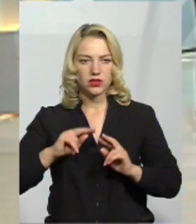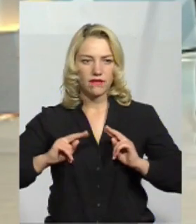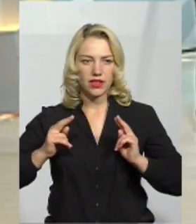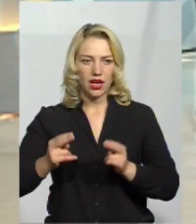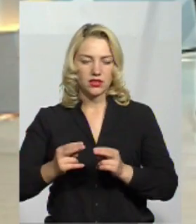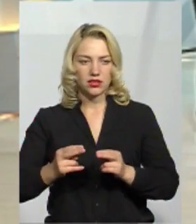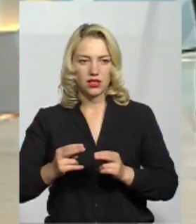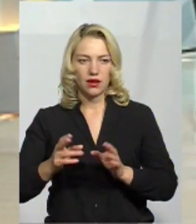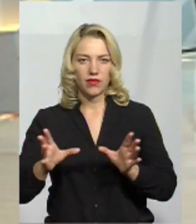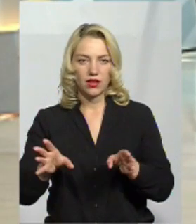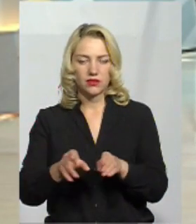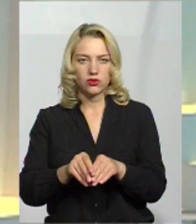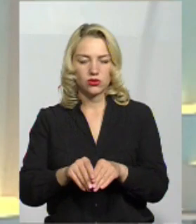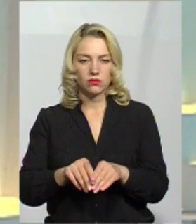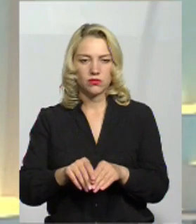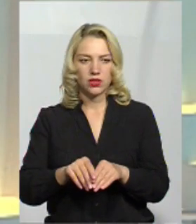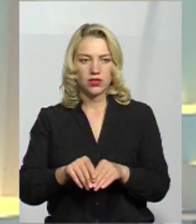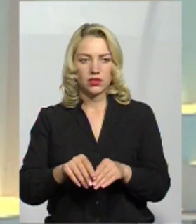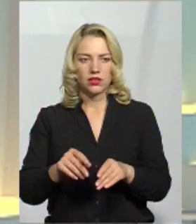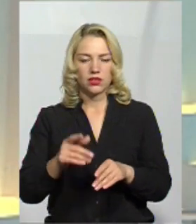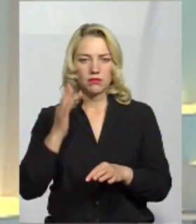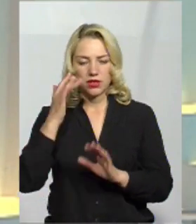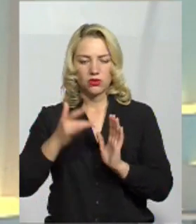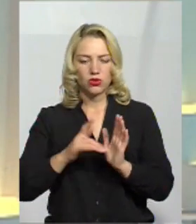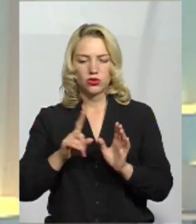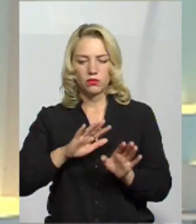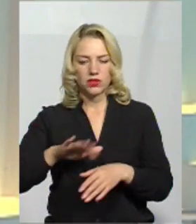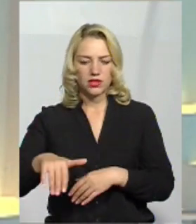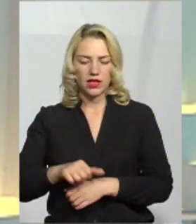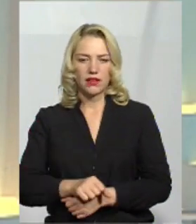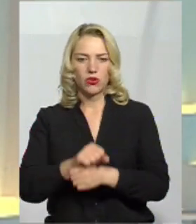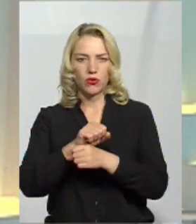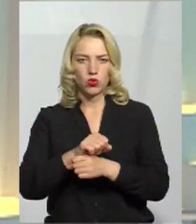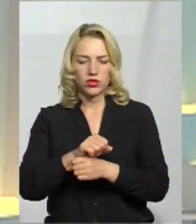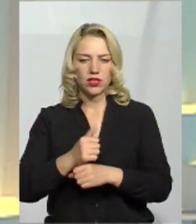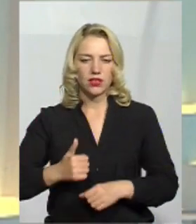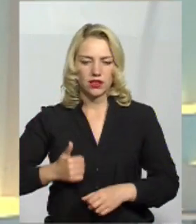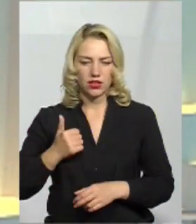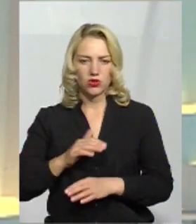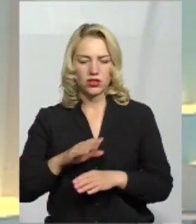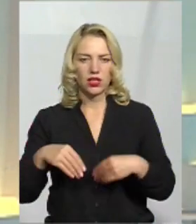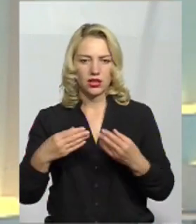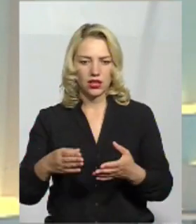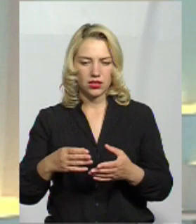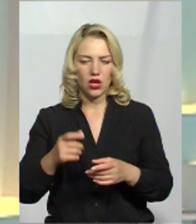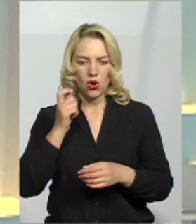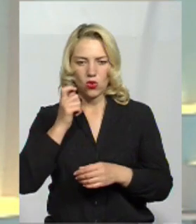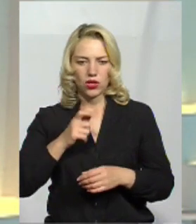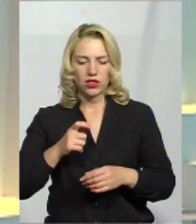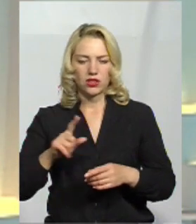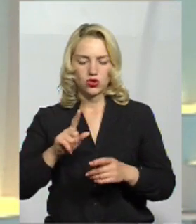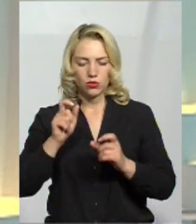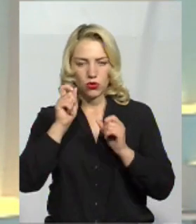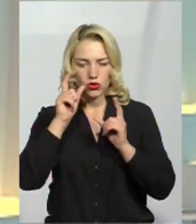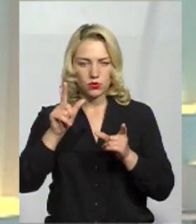Федерація з метою того, щоб після Революції Гідності не дати українцям розбудити свій дух волелюбства